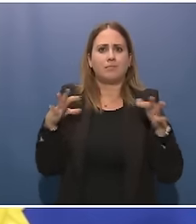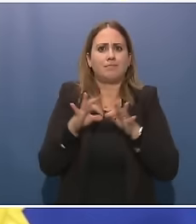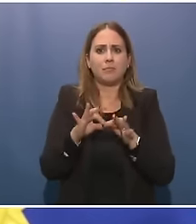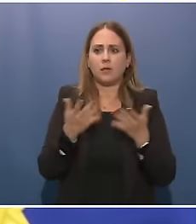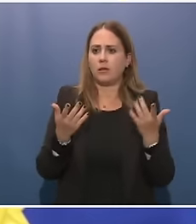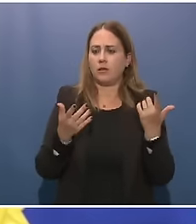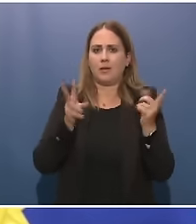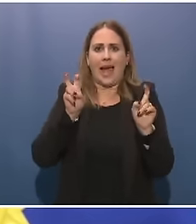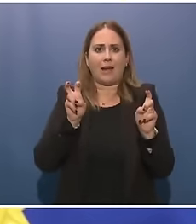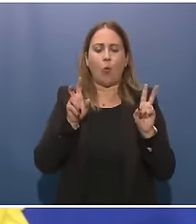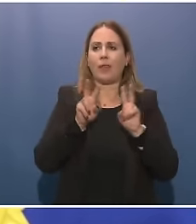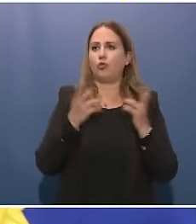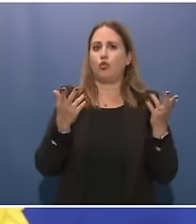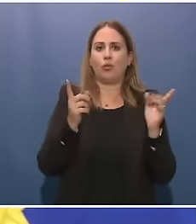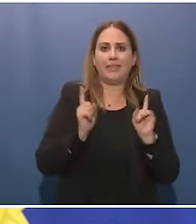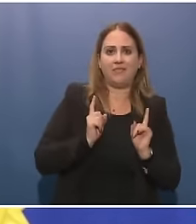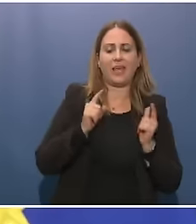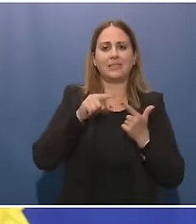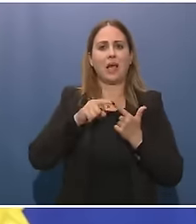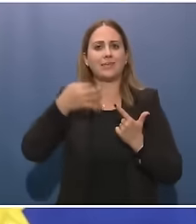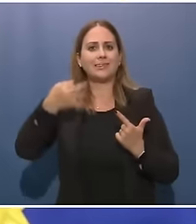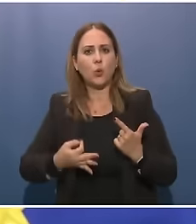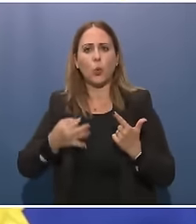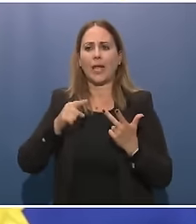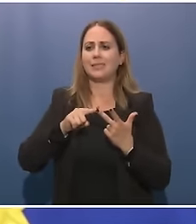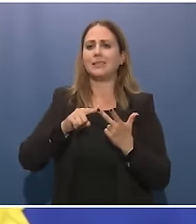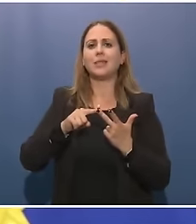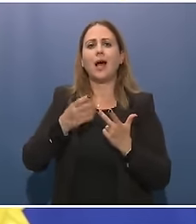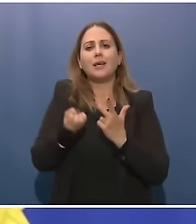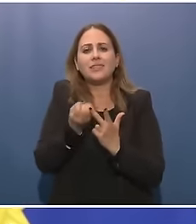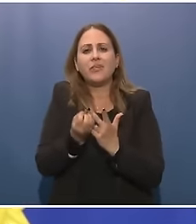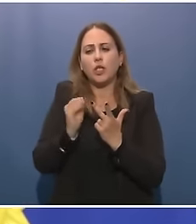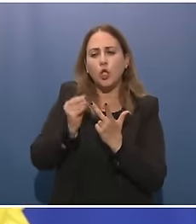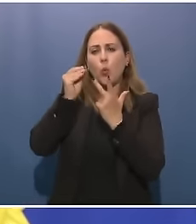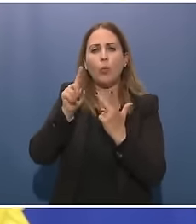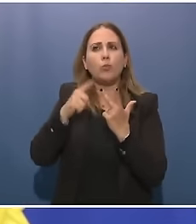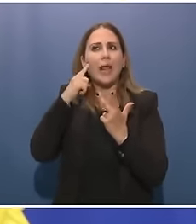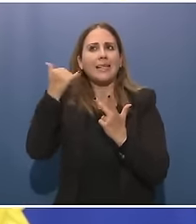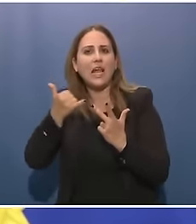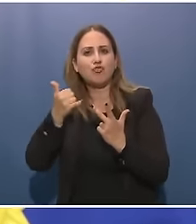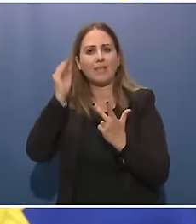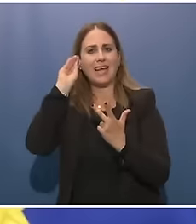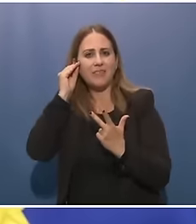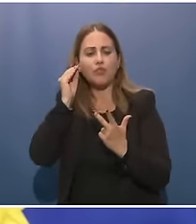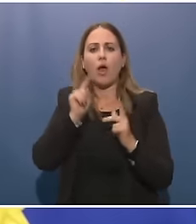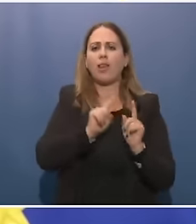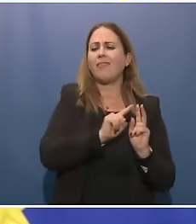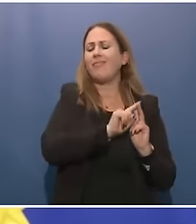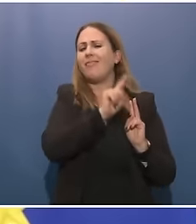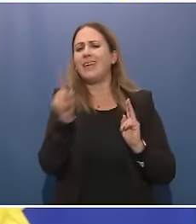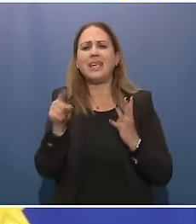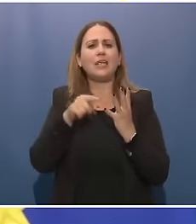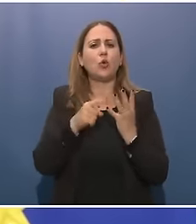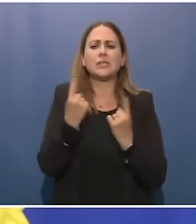difesa, concetto di sicurezza, dallo sviluppo dell'intelligenza artificiale fino ai domini di guerre che diventano